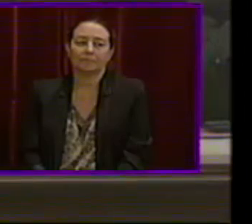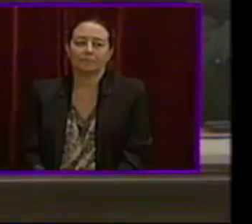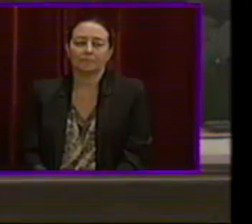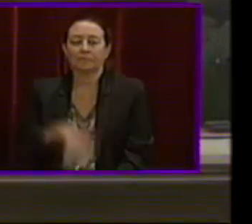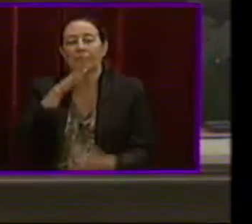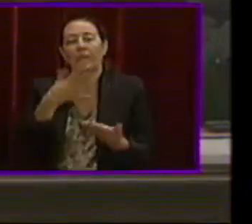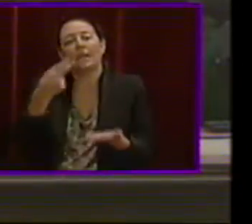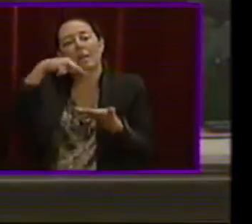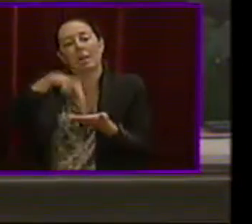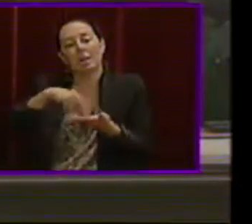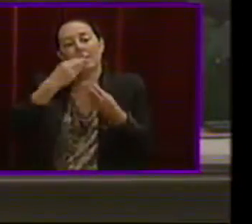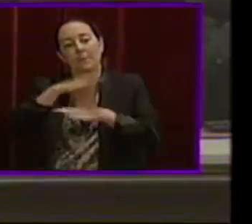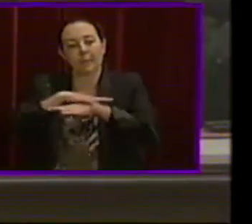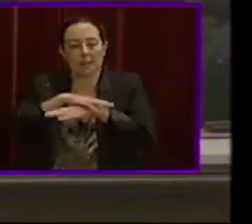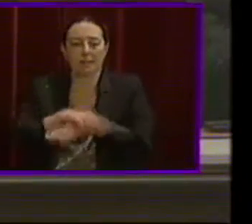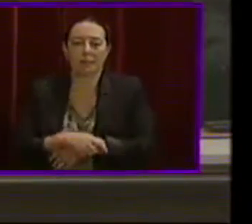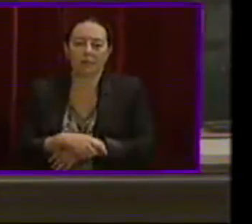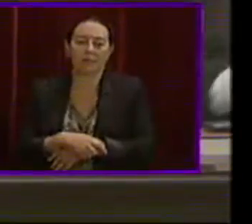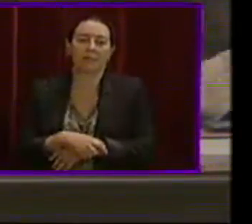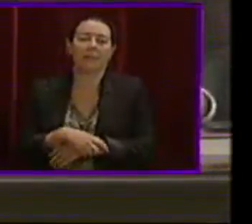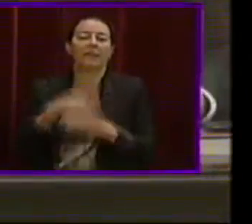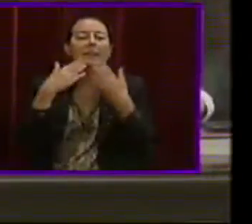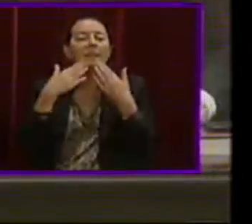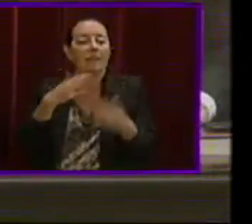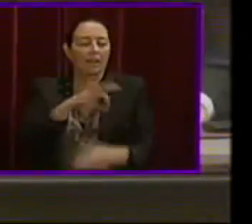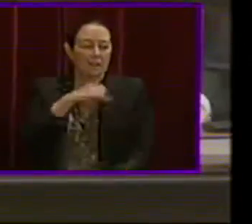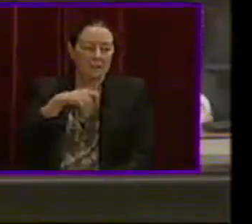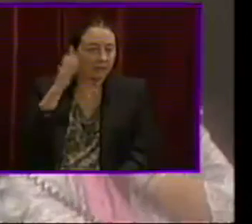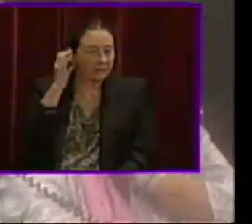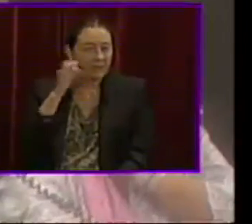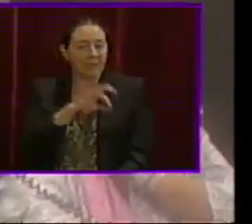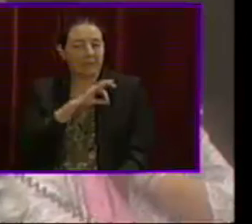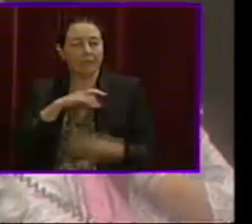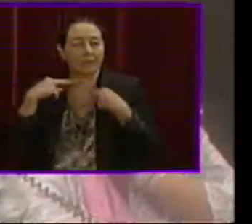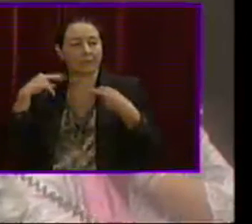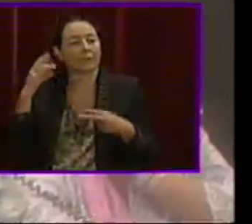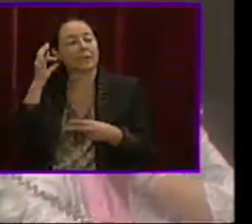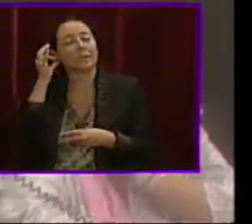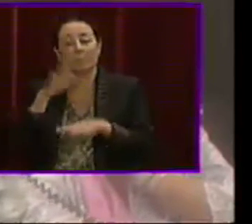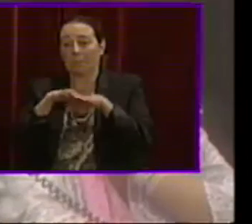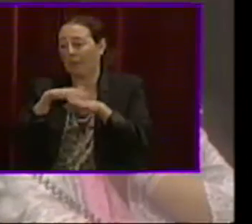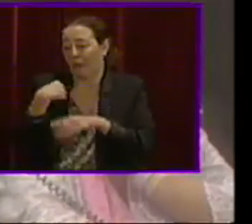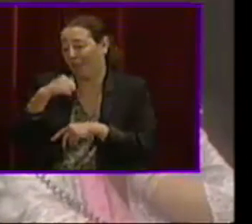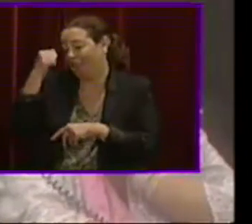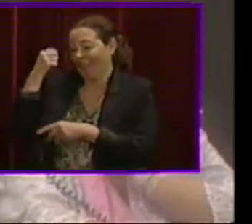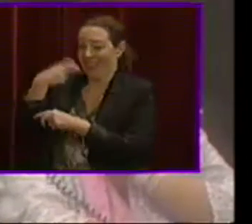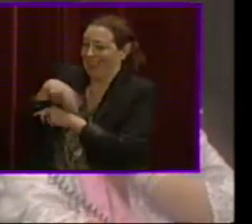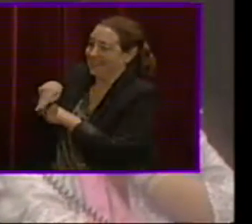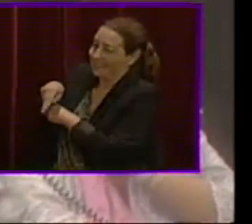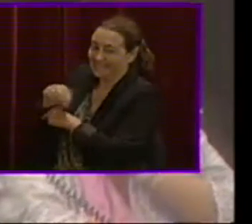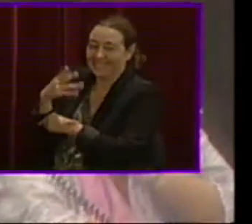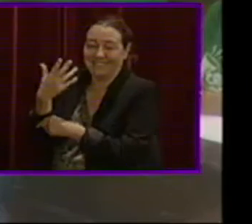Té la paraula el representant del govern. Gràcies, senyora presidenta. Senyora diputada, perdoni, en primer lloc, que li doni l'esquena, però és que n'ha